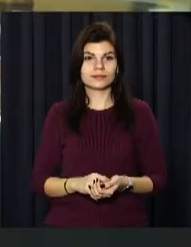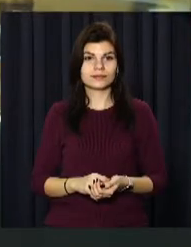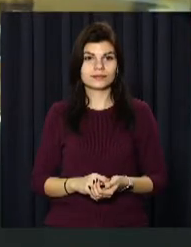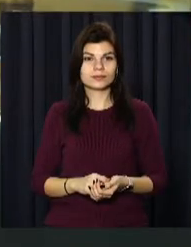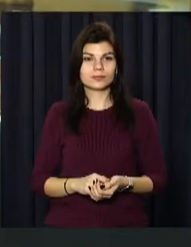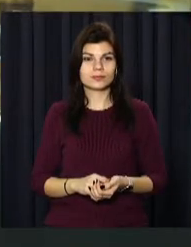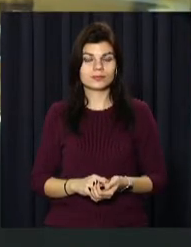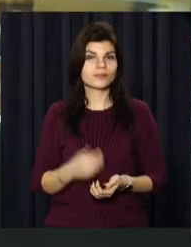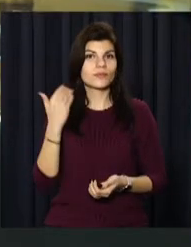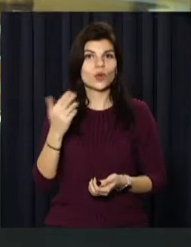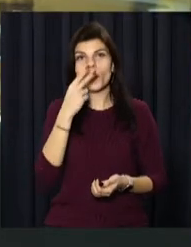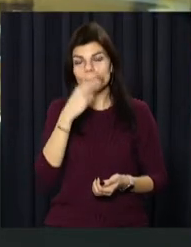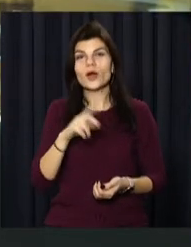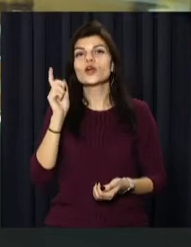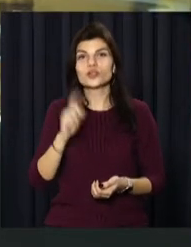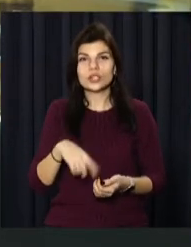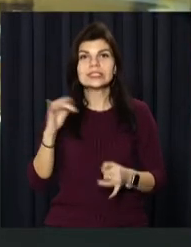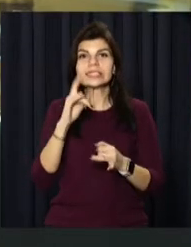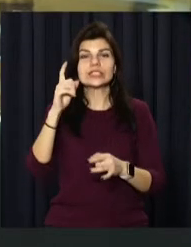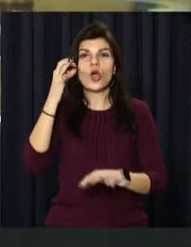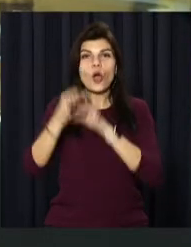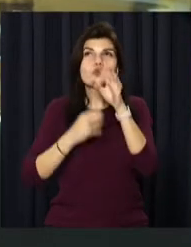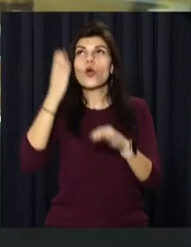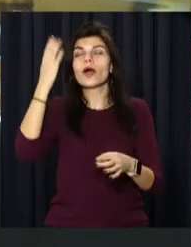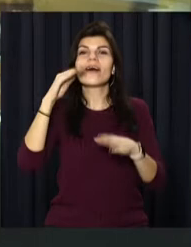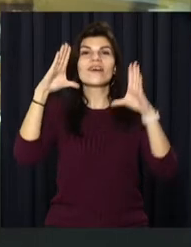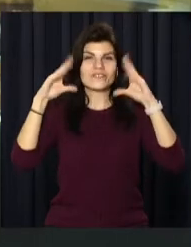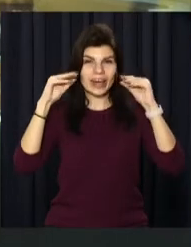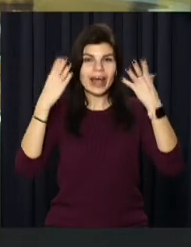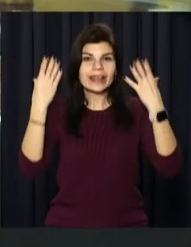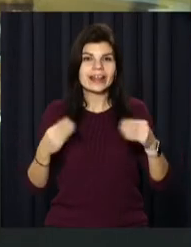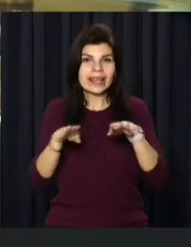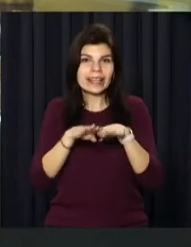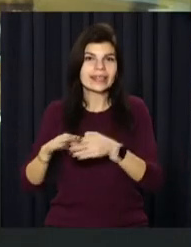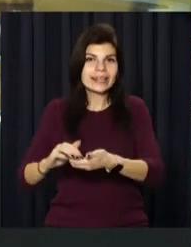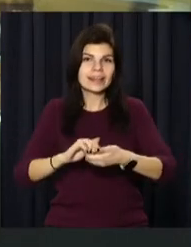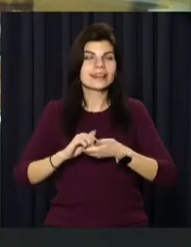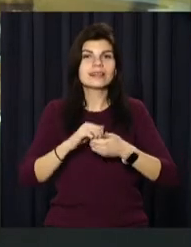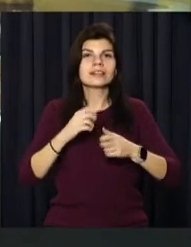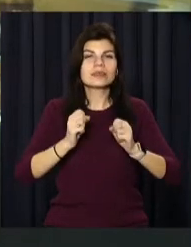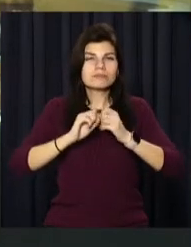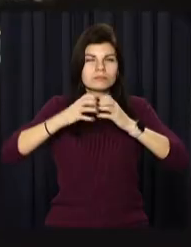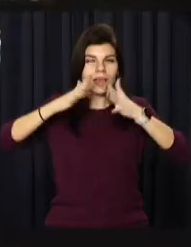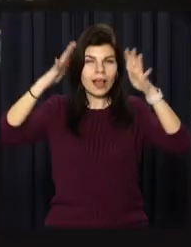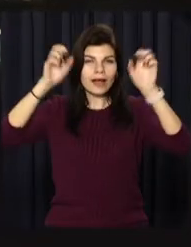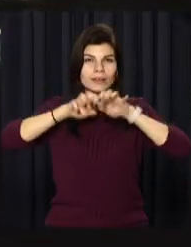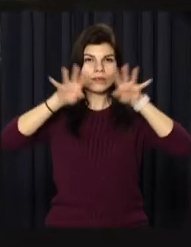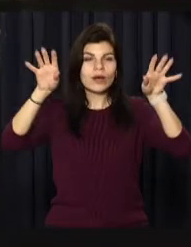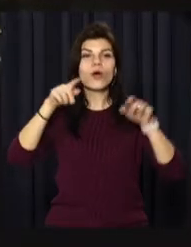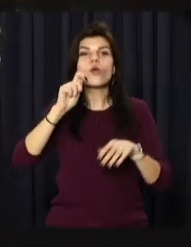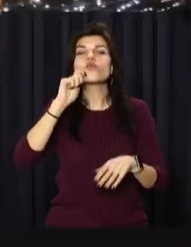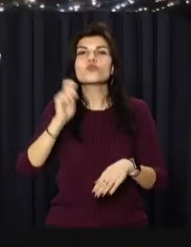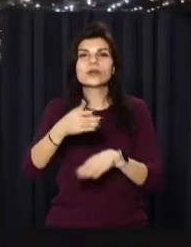Його бачили навіть із космоса. Надвечір Дня Єднання у Дніпрі засяїв найбільший український прапор,